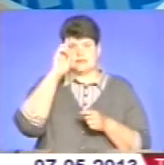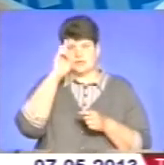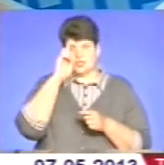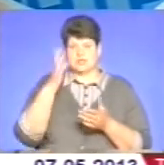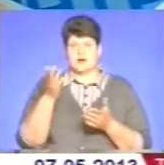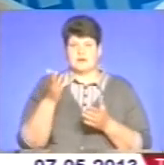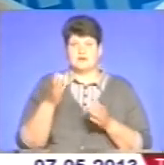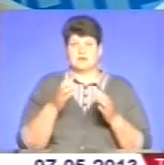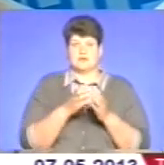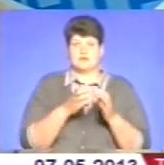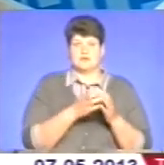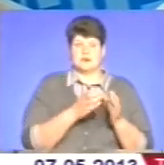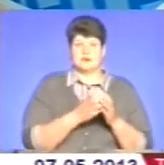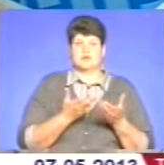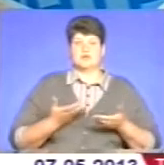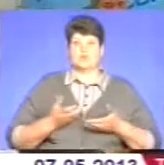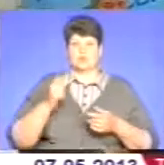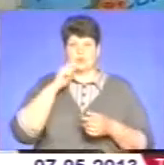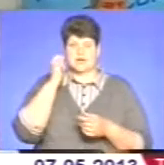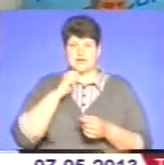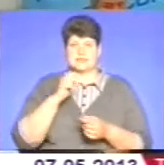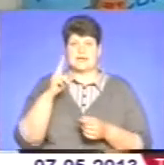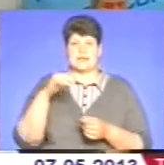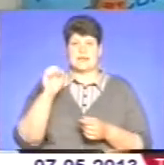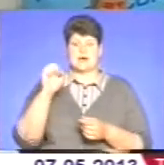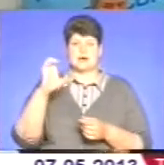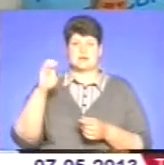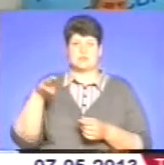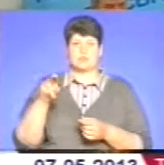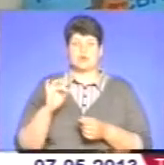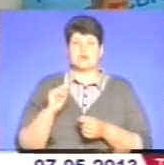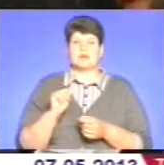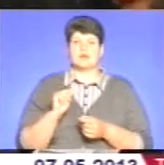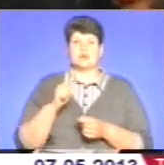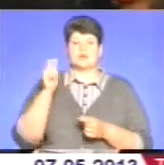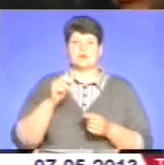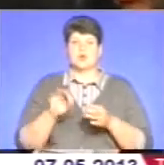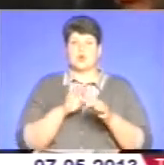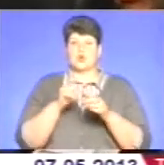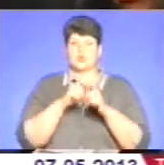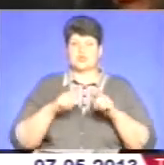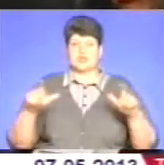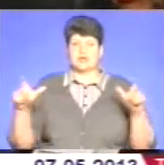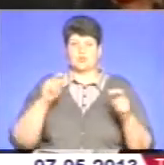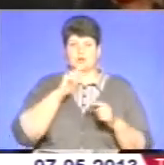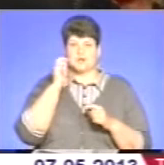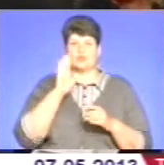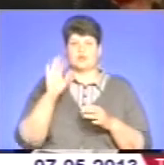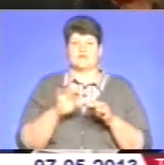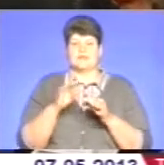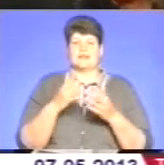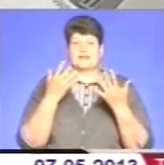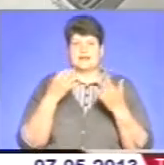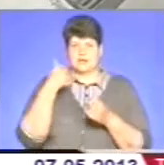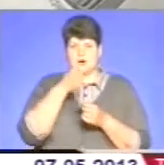компактно проживають українці, де є наша діаспора. Рушник українства на фестивалі започаткують, а вишиватимуть його кілька років,